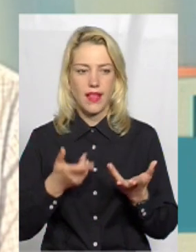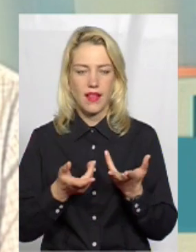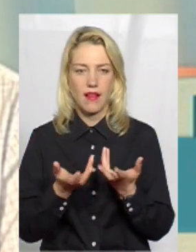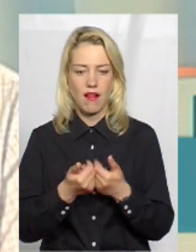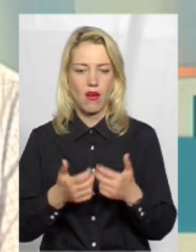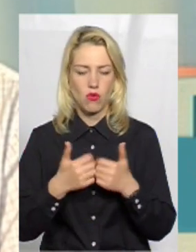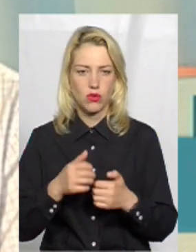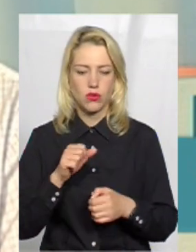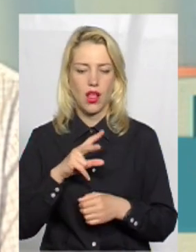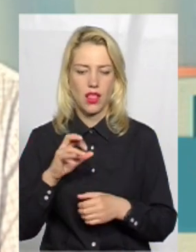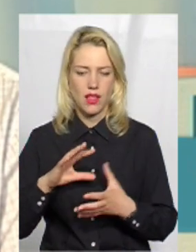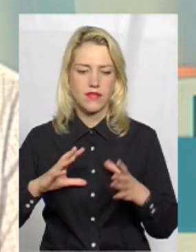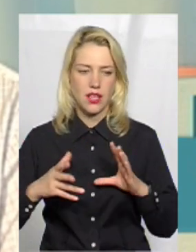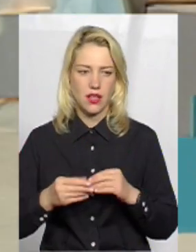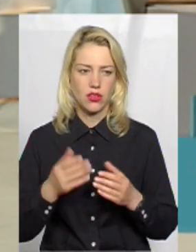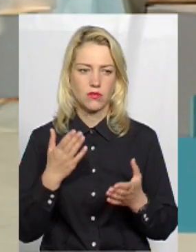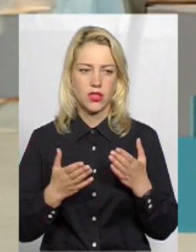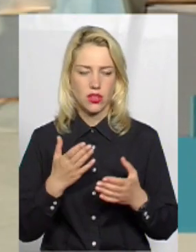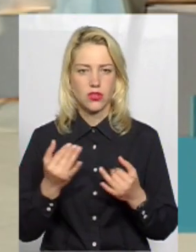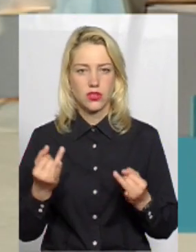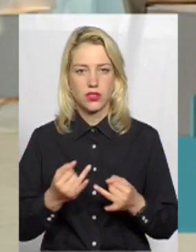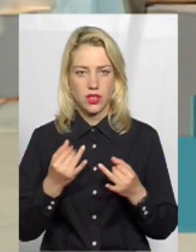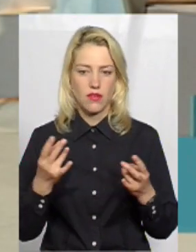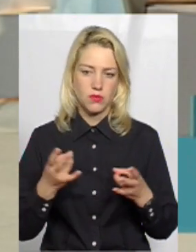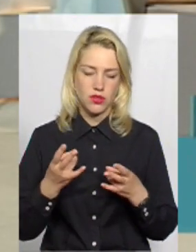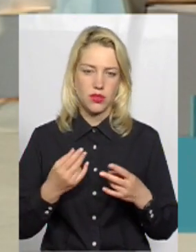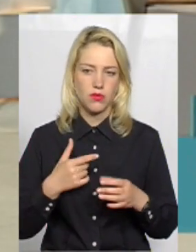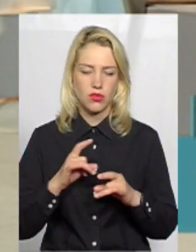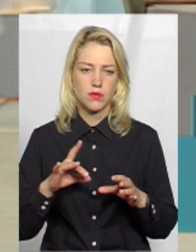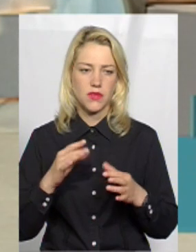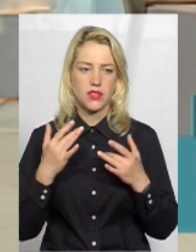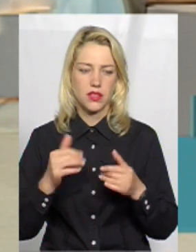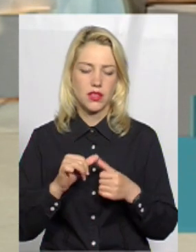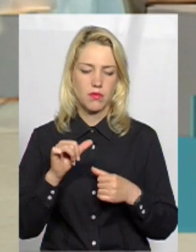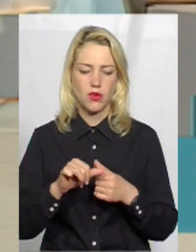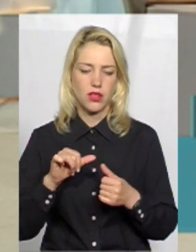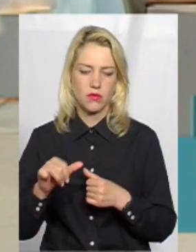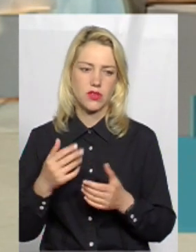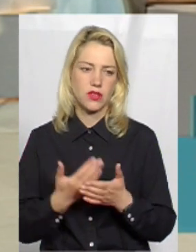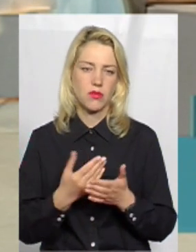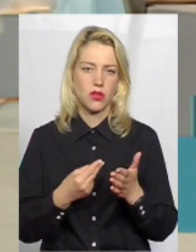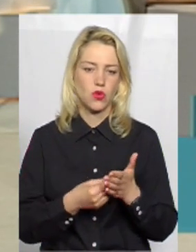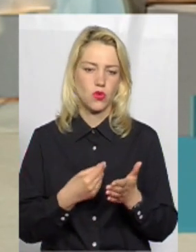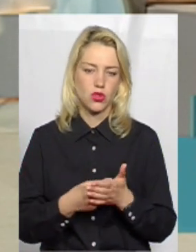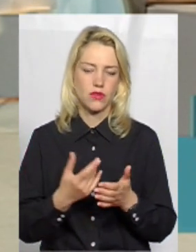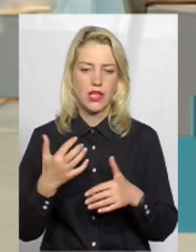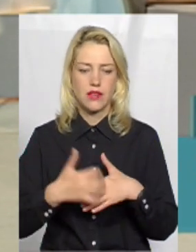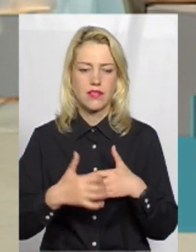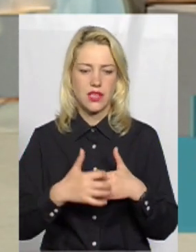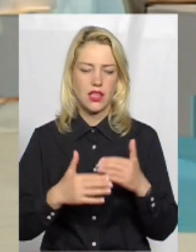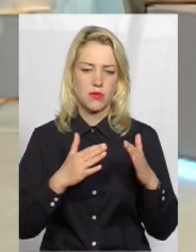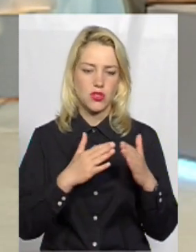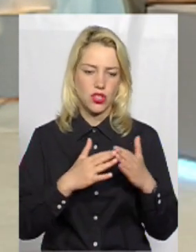але можу загалом, якщо цікаво і потрібно, розповісти скільки по окремості коштувало, до прикладу, в середньому житло,